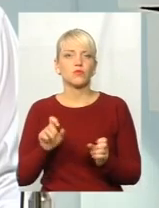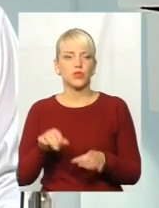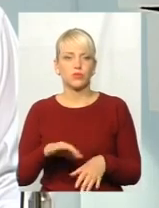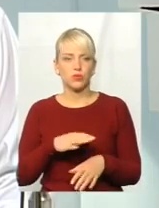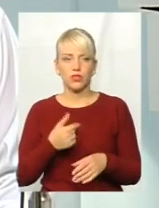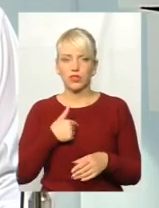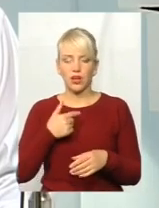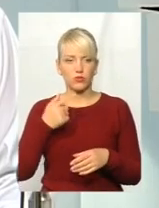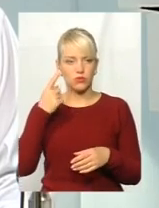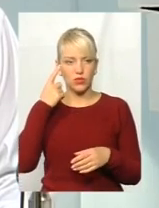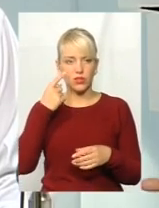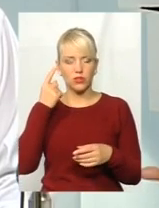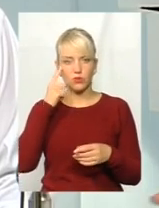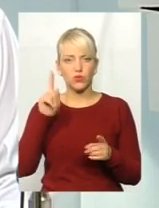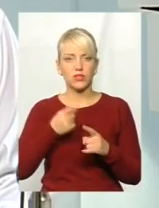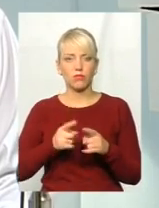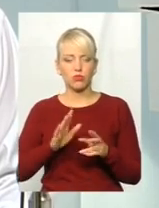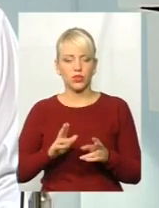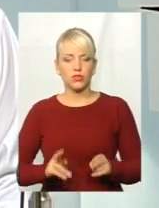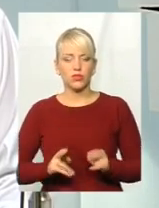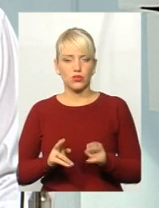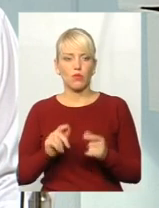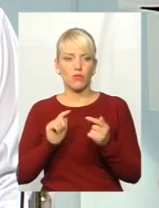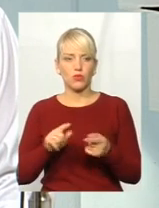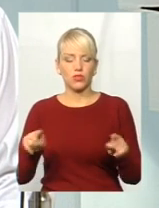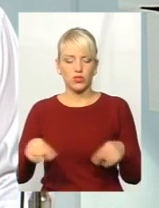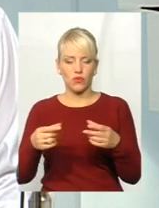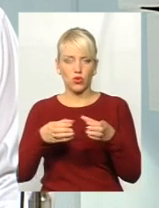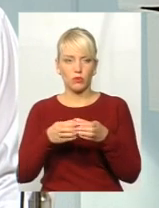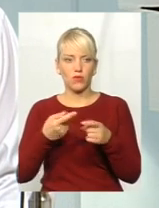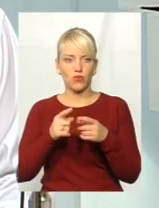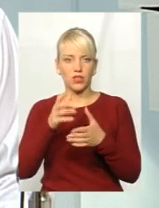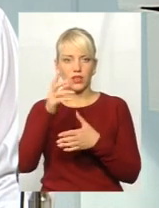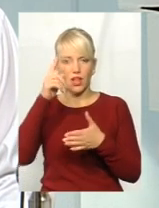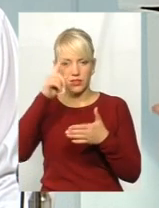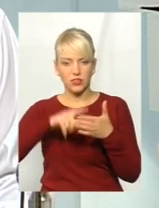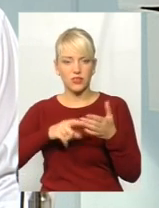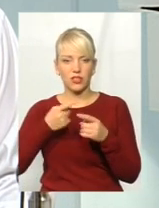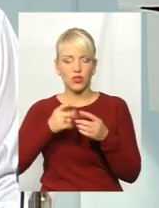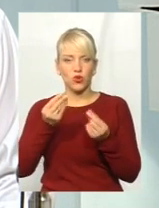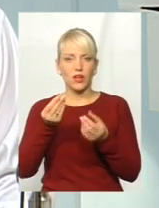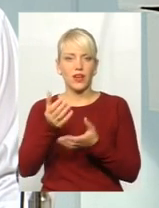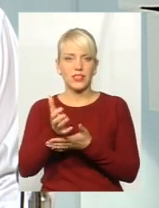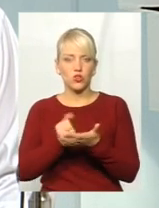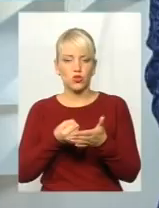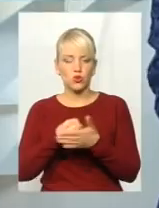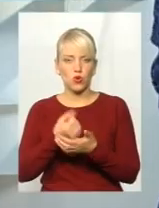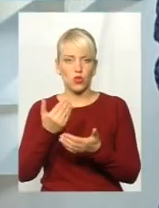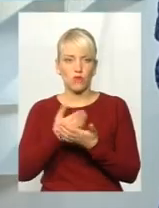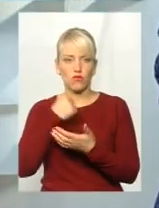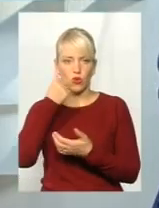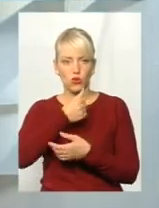воно не потягне, бо це буде злочин проти тих створених вже громад. Вони надіються на той ресурс, який вони повинні отримати вже з нового року. Тобто це